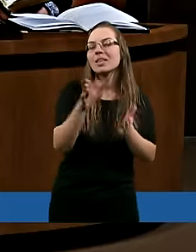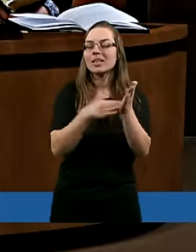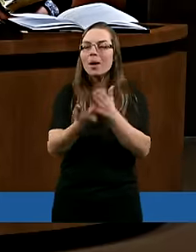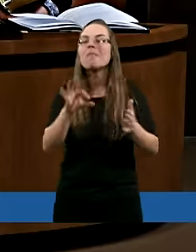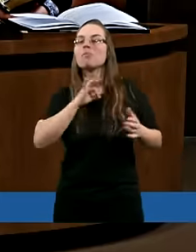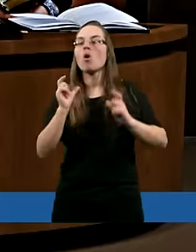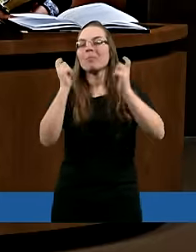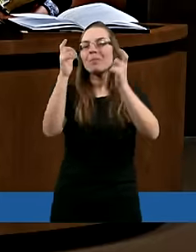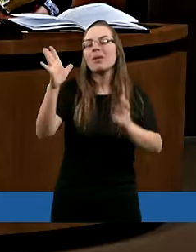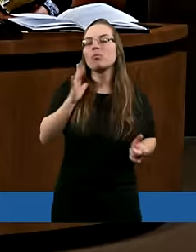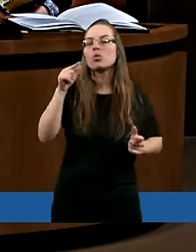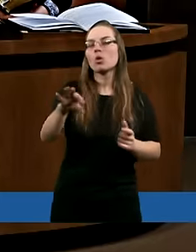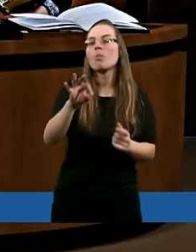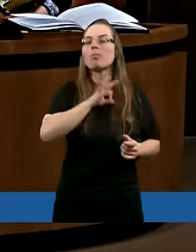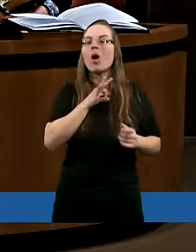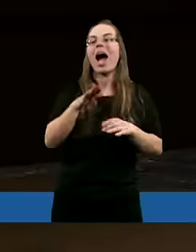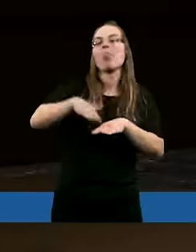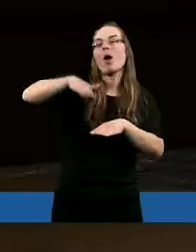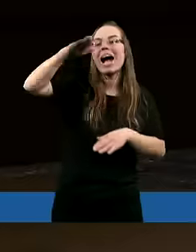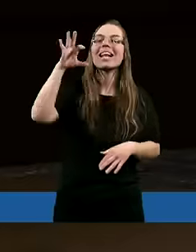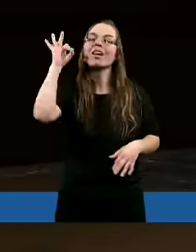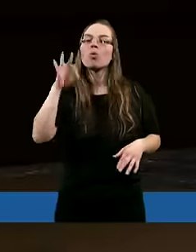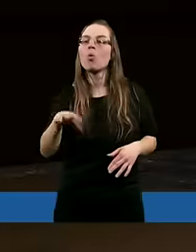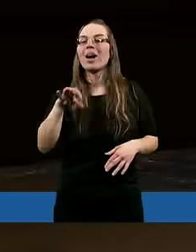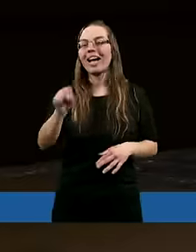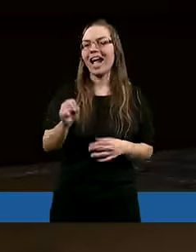W moim przypadku była to moja dorastająca córka.